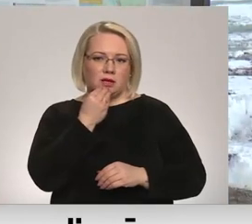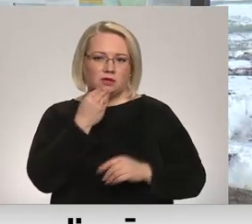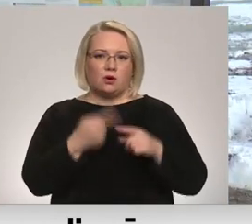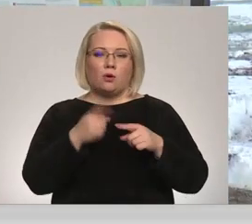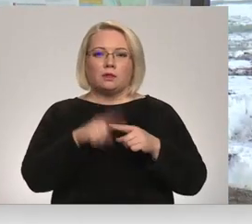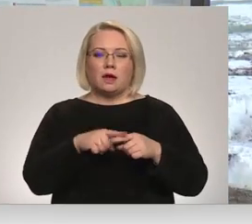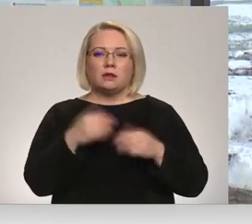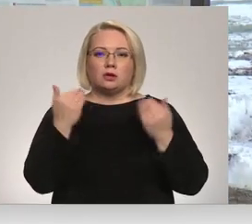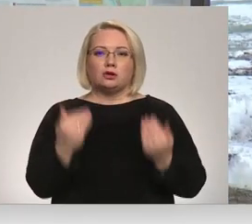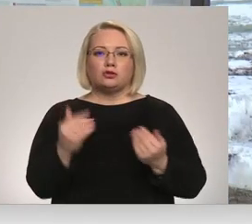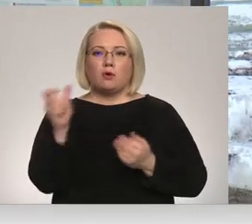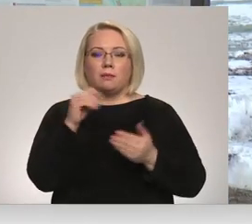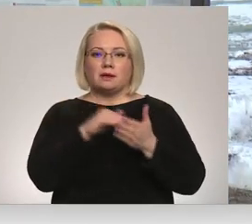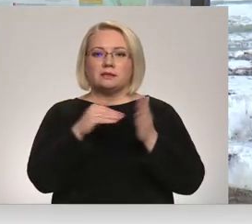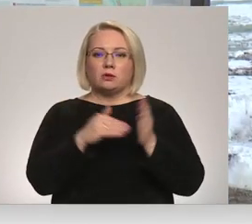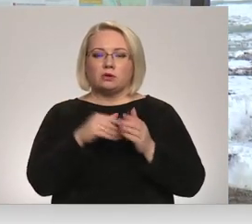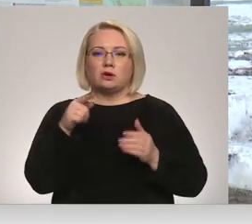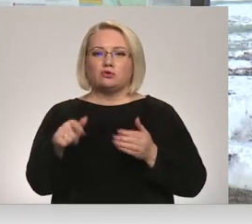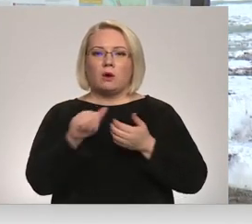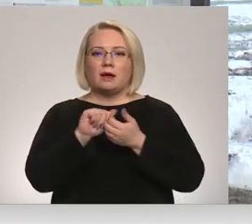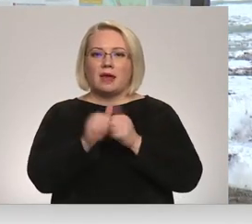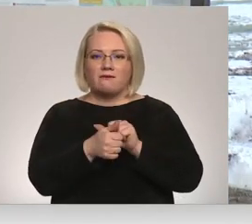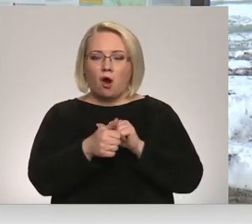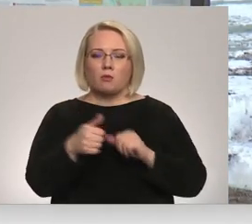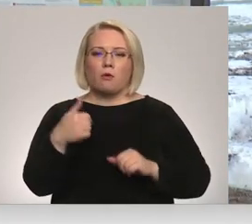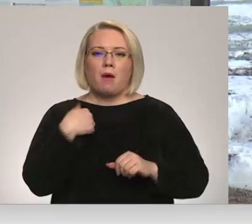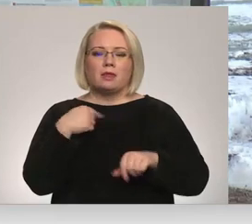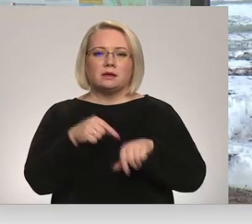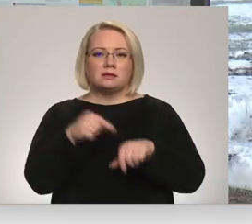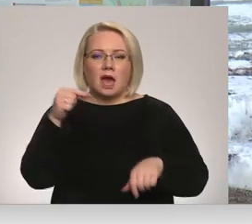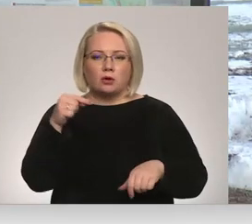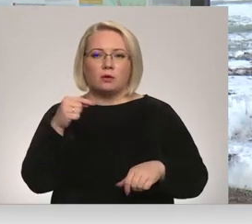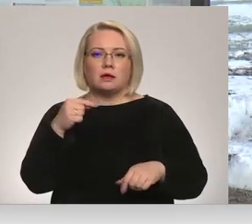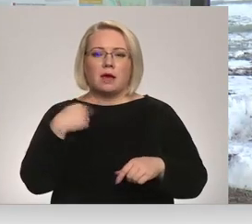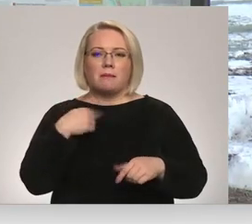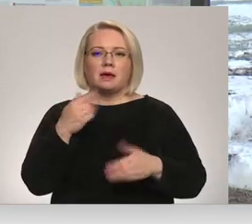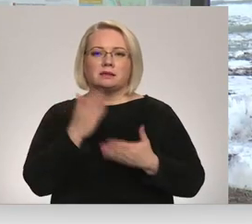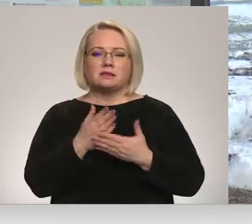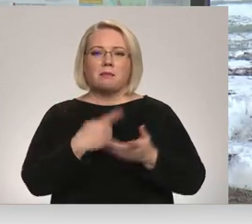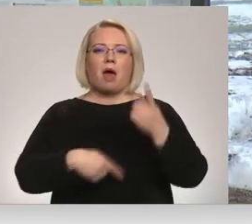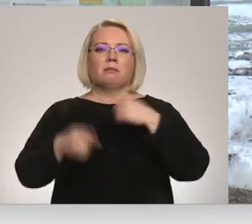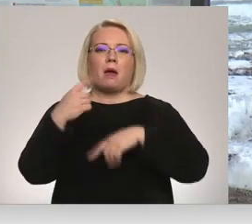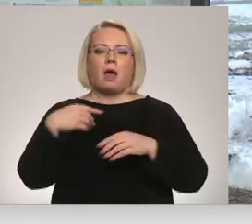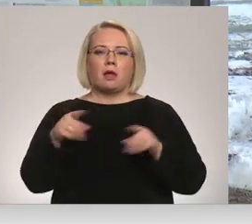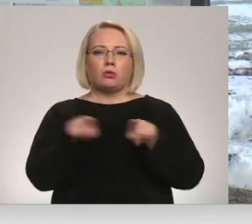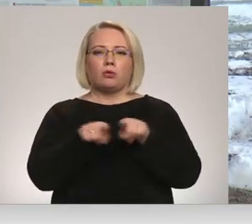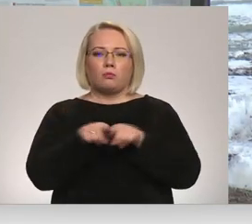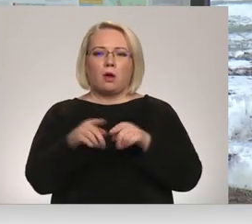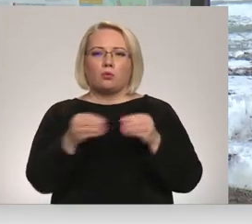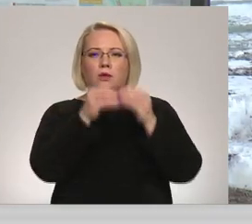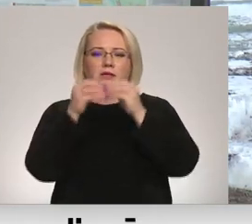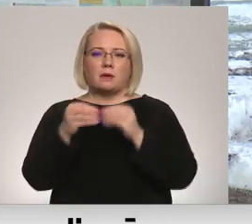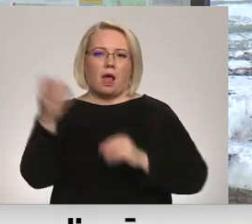Šobrīd tā situācija ar šo reformu, man tā sajūta ir, ka mēs tiekam atmasti atpakaļ pa desmit gadiem, kur